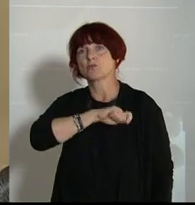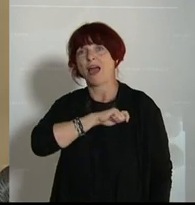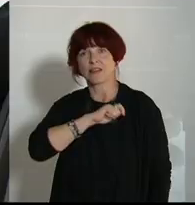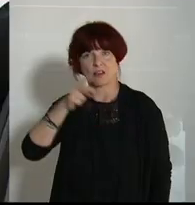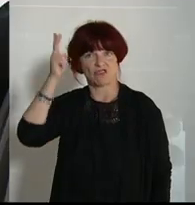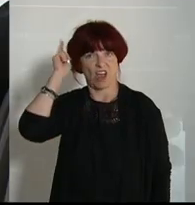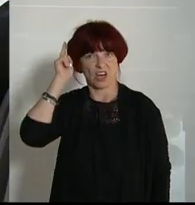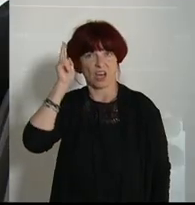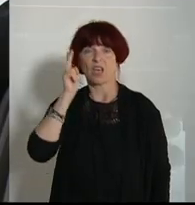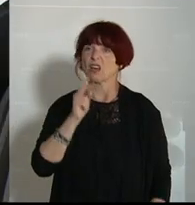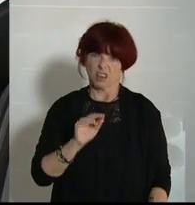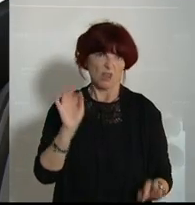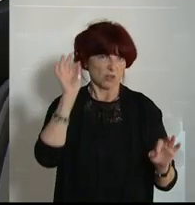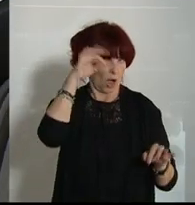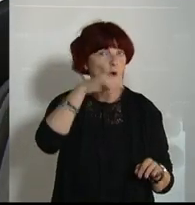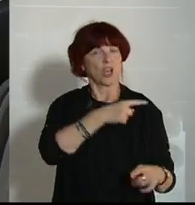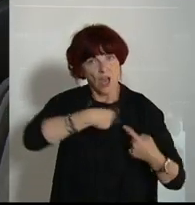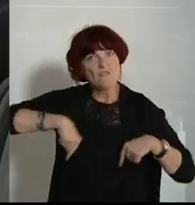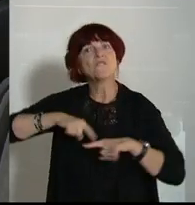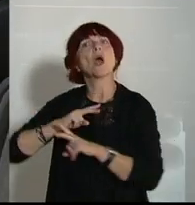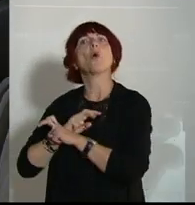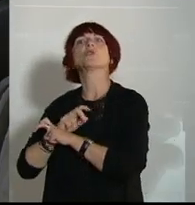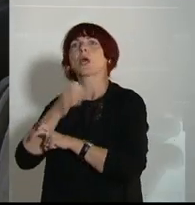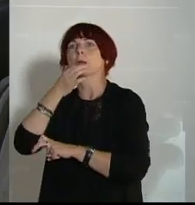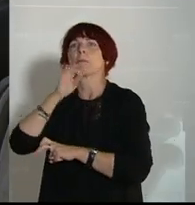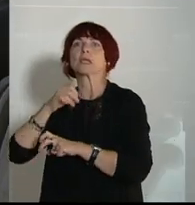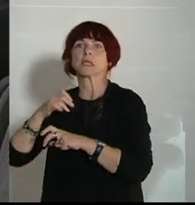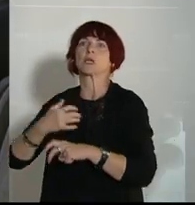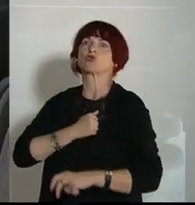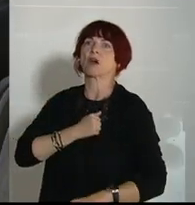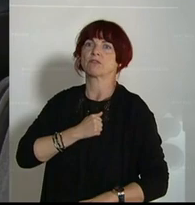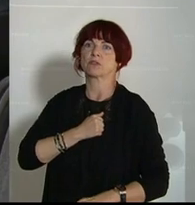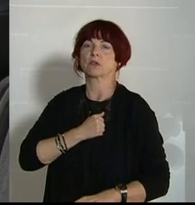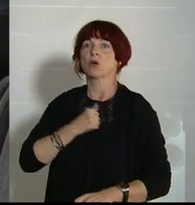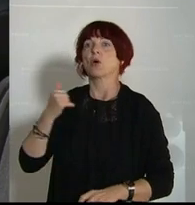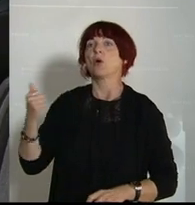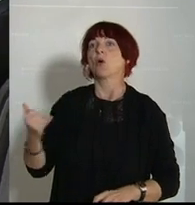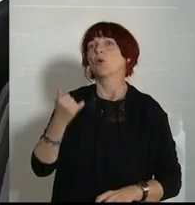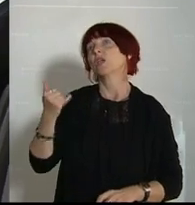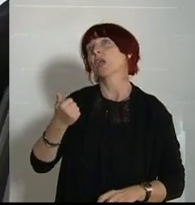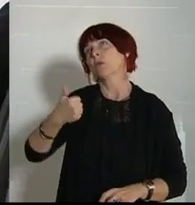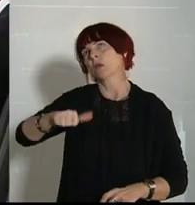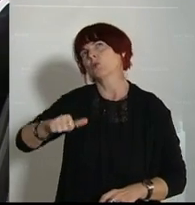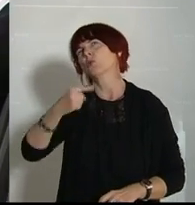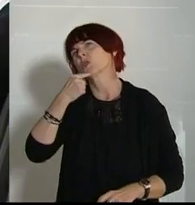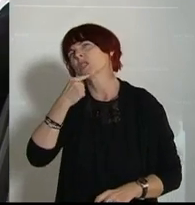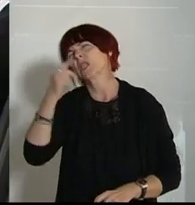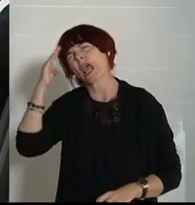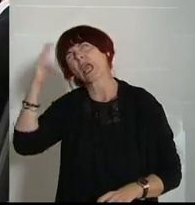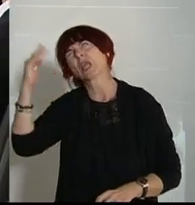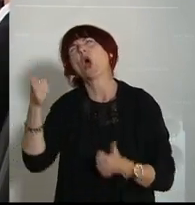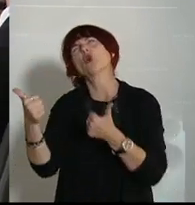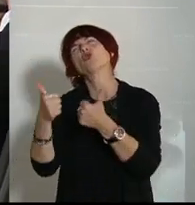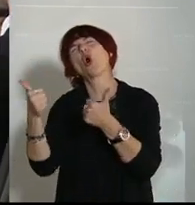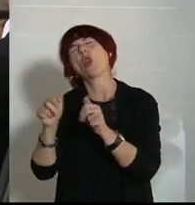betrüblich. Wir sind ja viel besser herausgekommen aus dieser Krise, wahrscheinlich immer in Gedankenstrichen, dank dieser großartigen Bundesregierung, die wir haben,